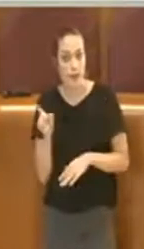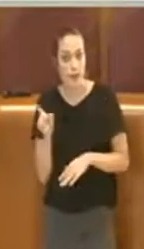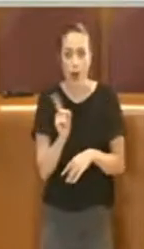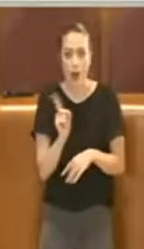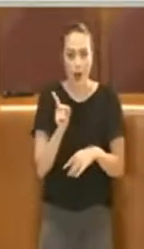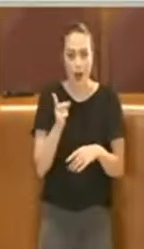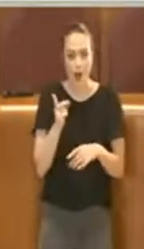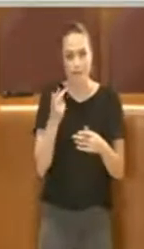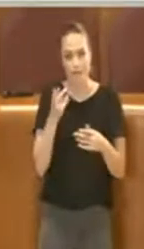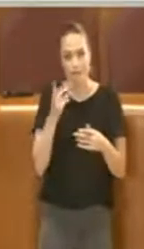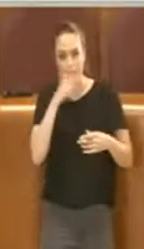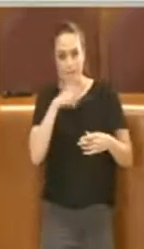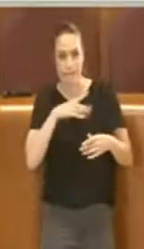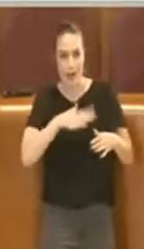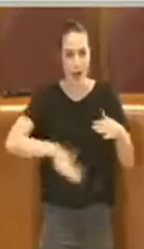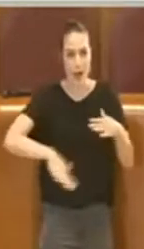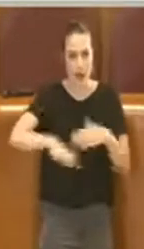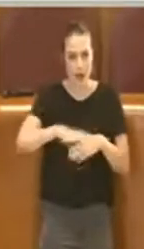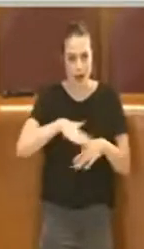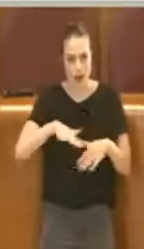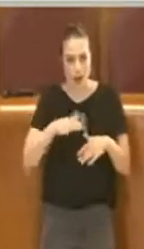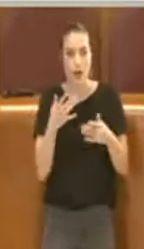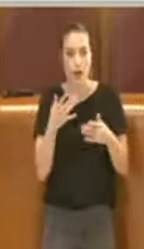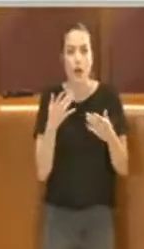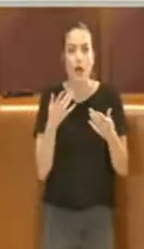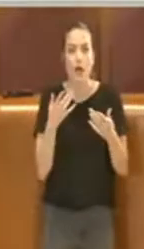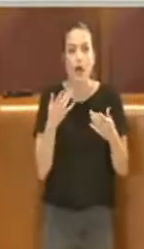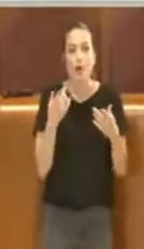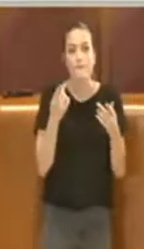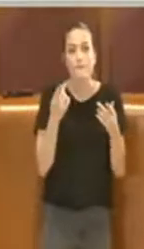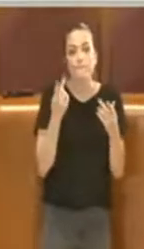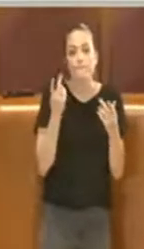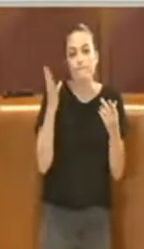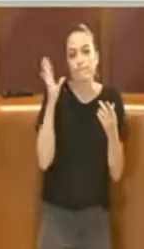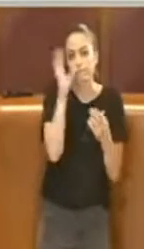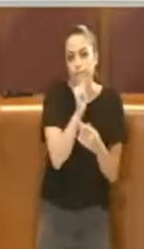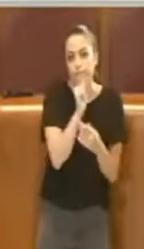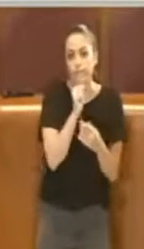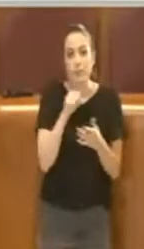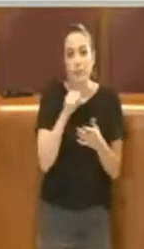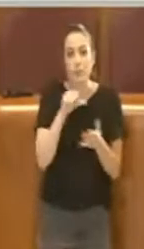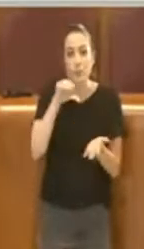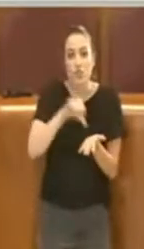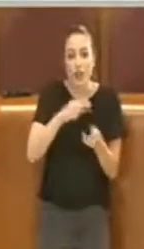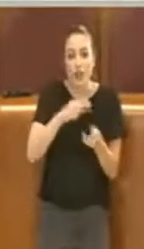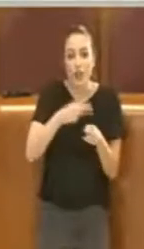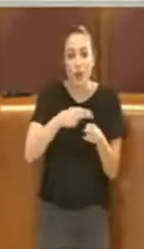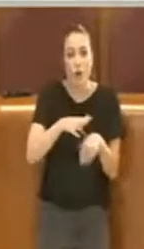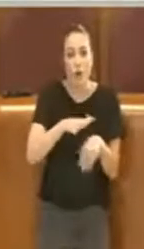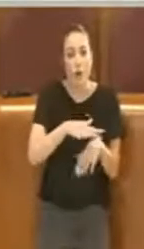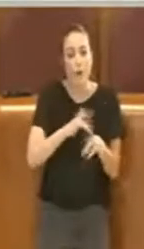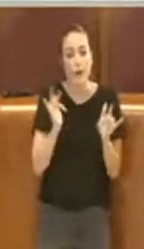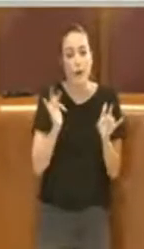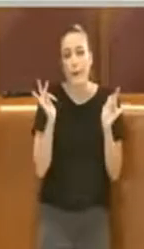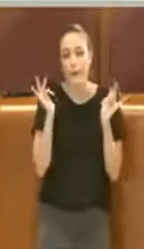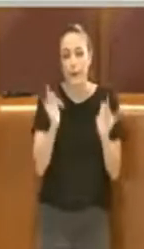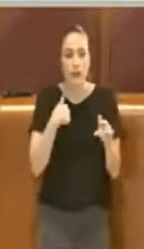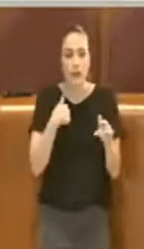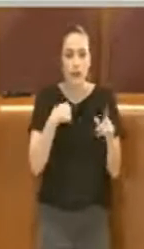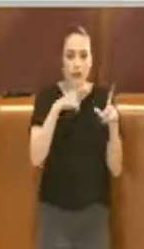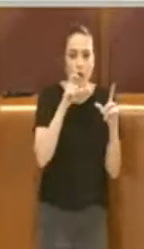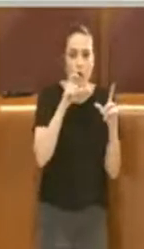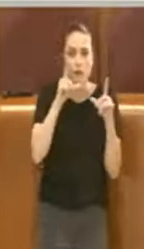mala movita direi, si rende conto di perché. Il centro è deserto, ho fotografato e fatto video di